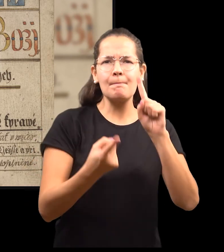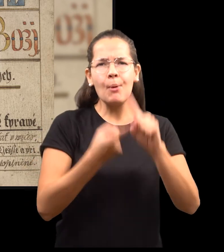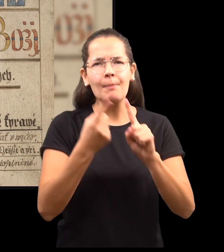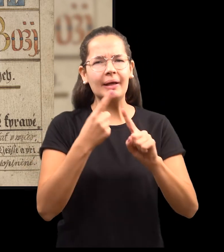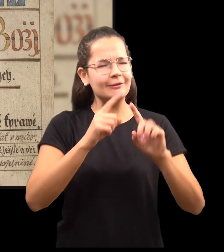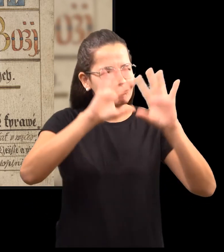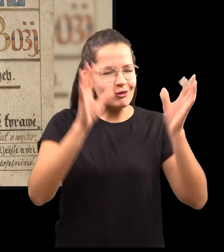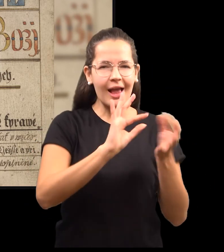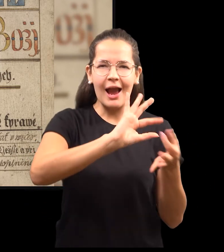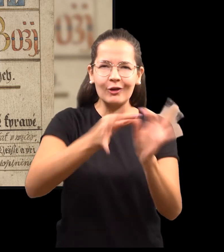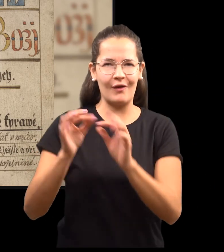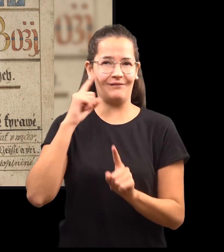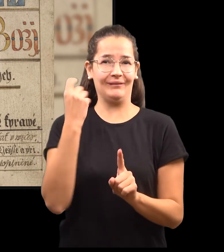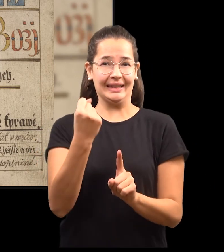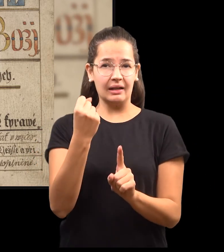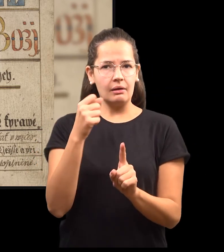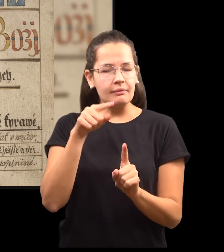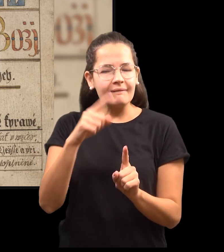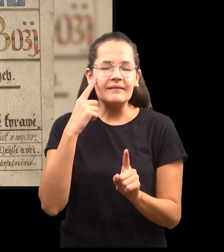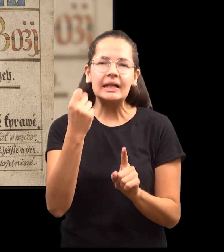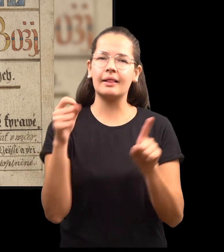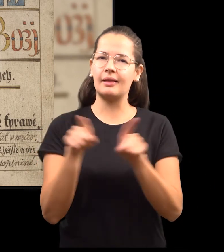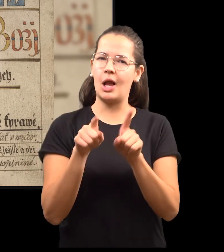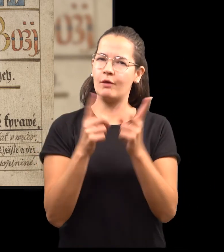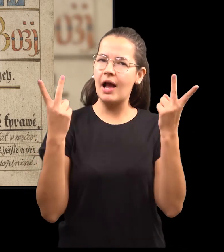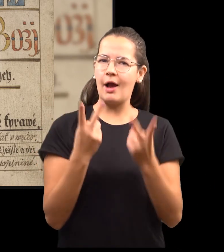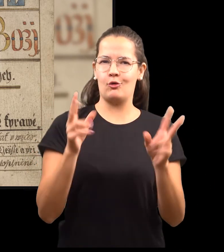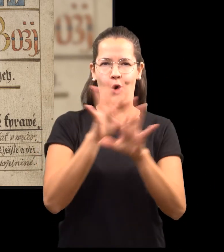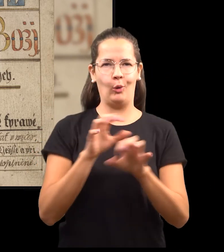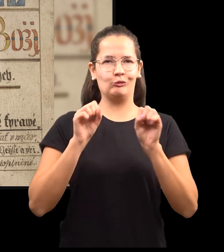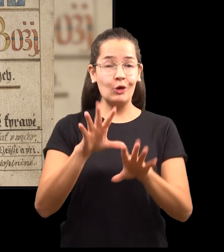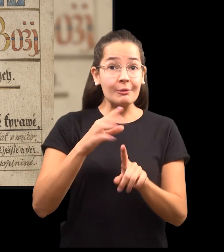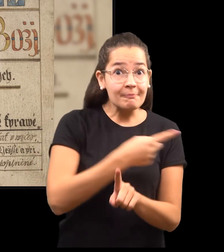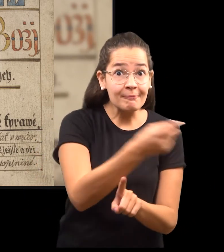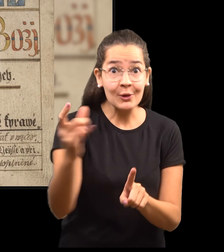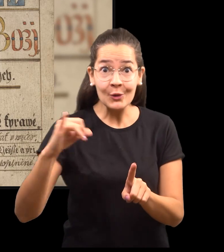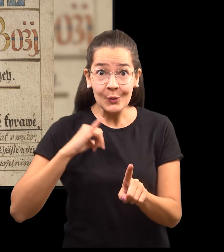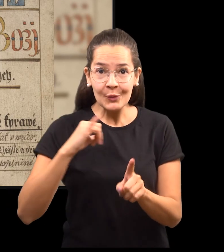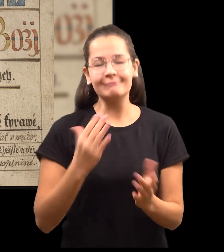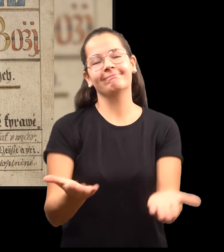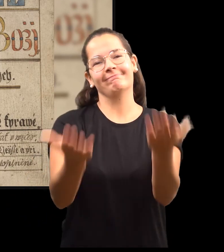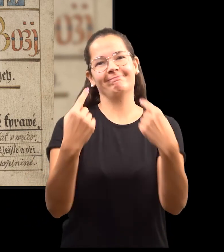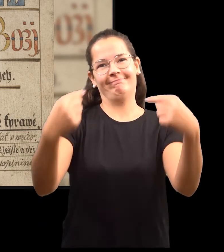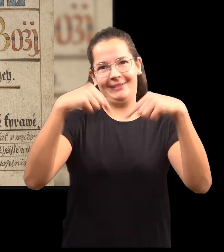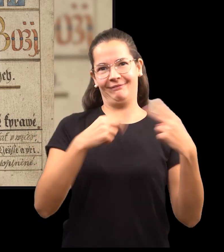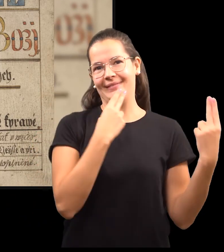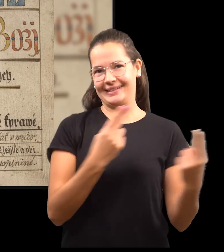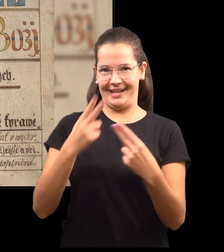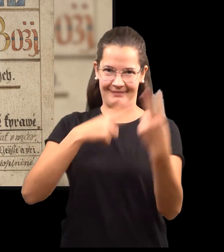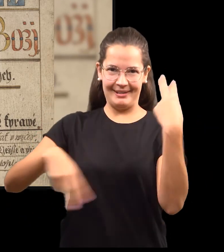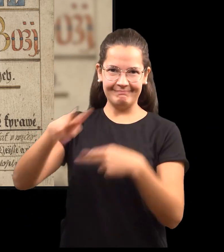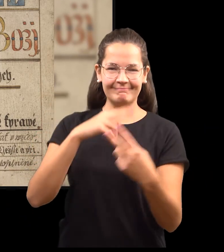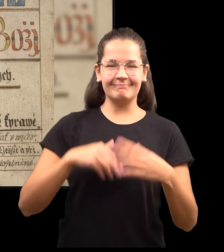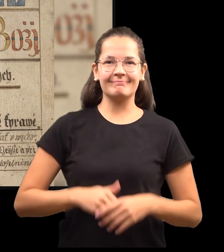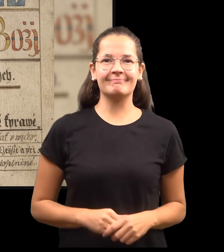JohnyX.